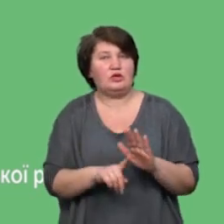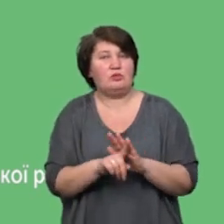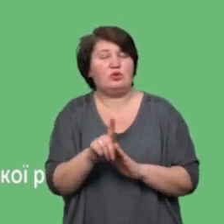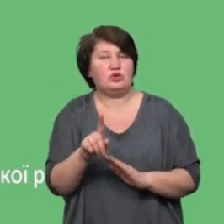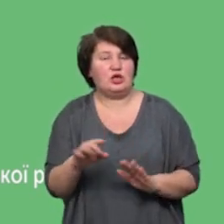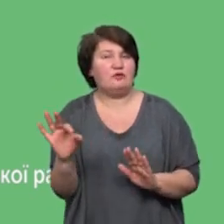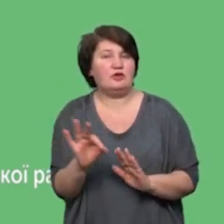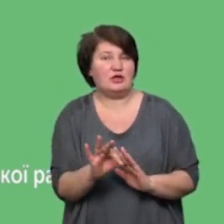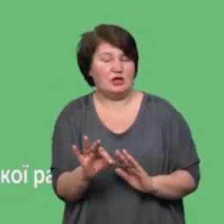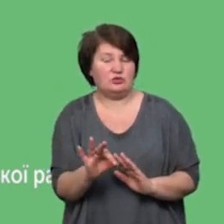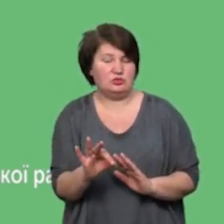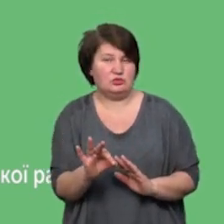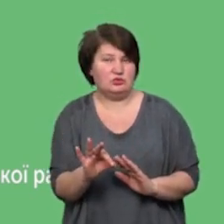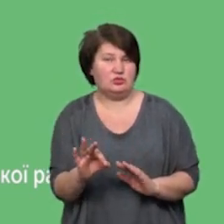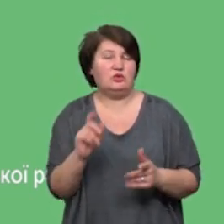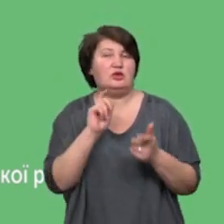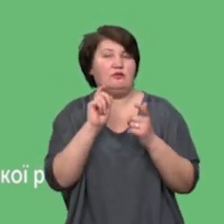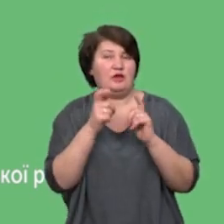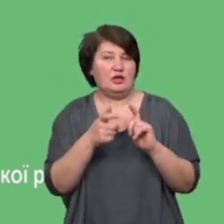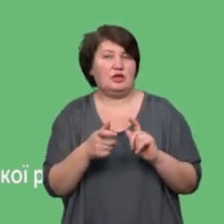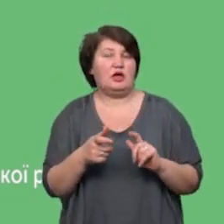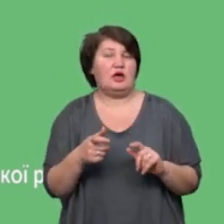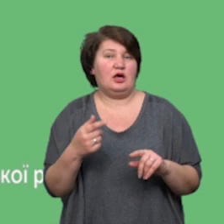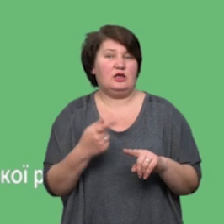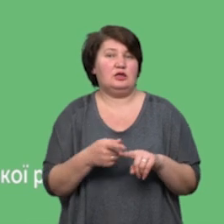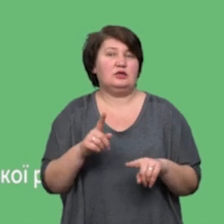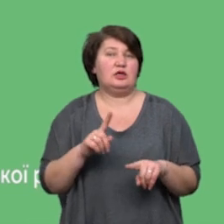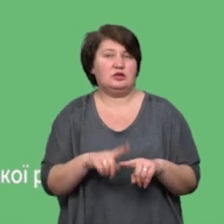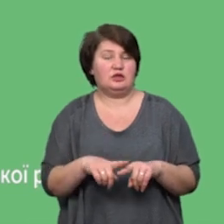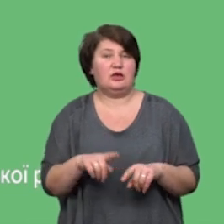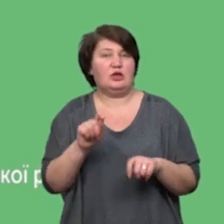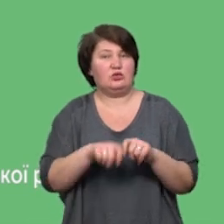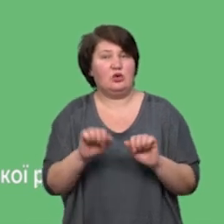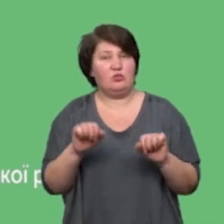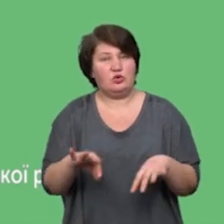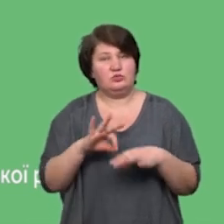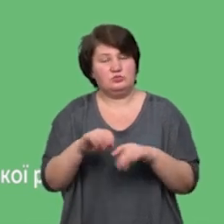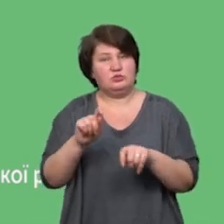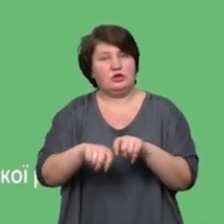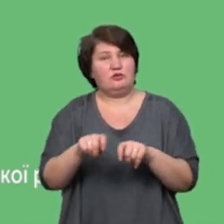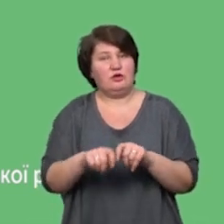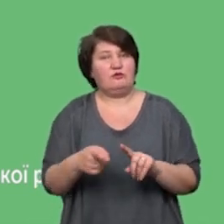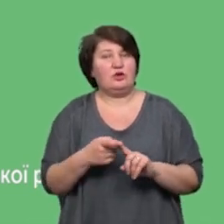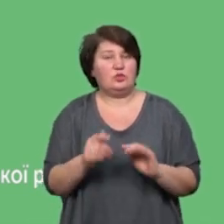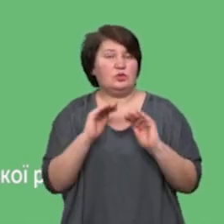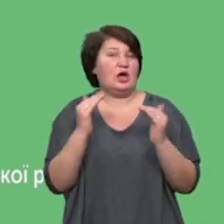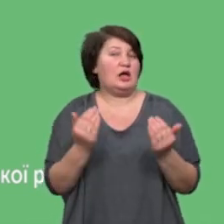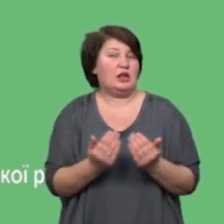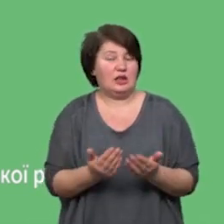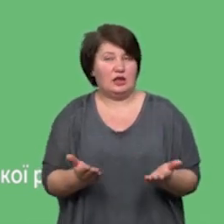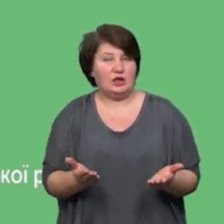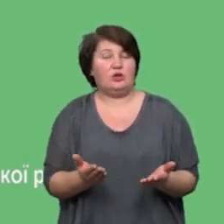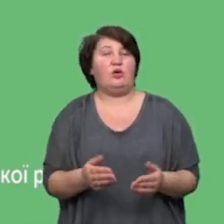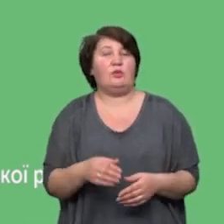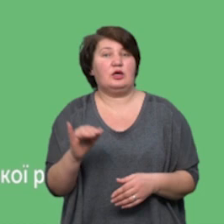фактично, бо зверталися в ТАБІ, де ж арбутконтроль не може здійснити. Перевірки в зв'язку з карантином був теж, до друга їх